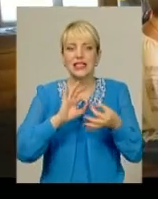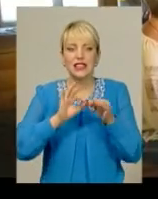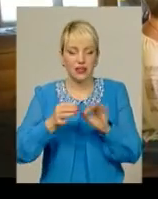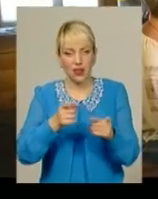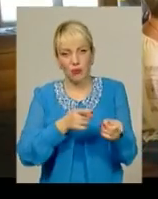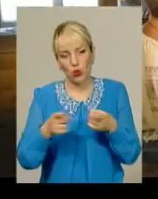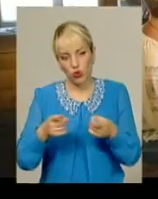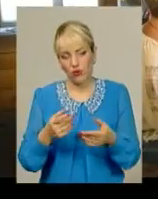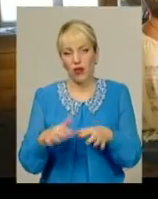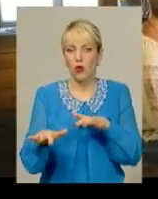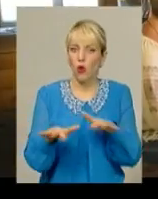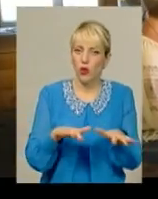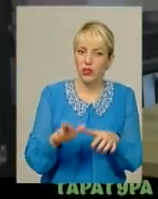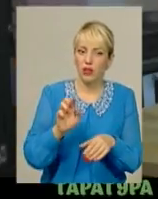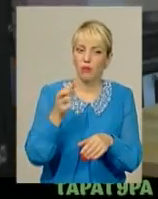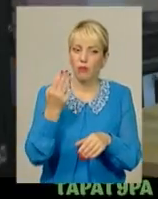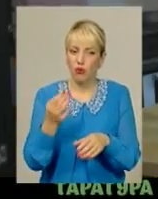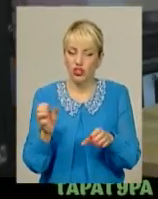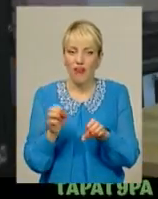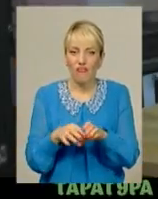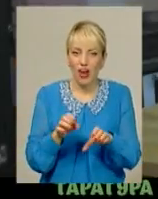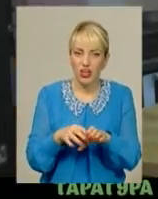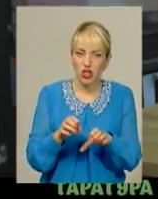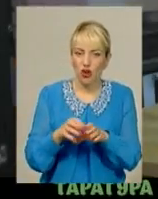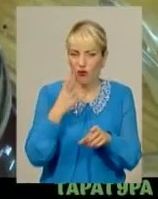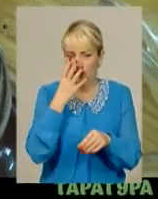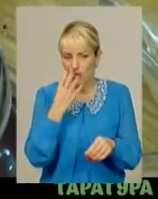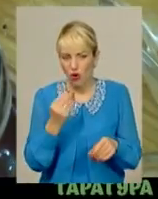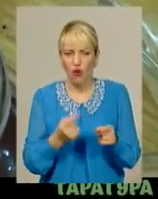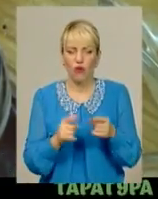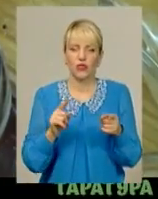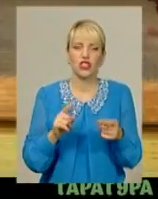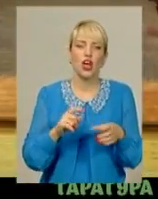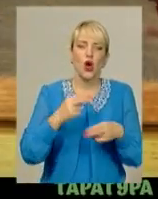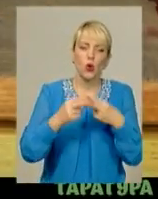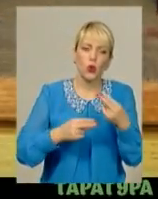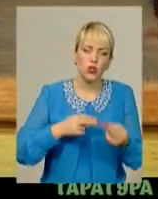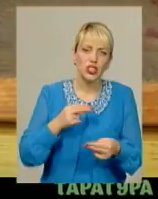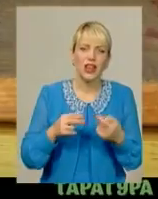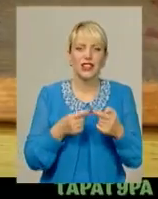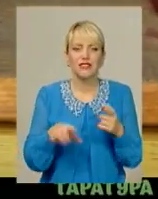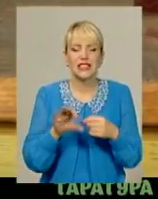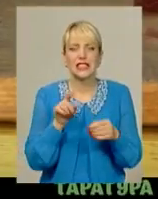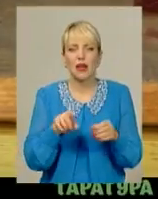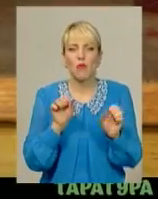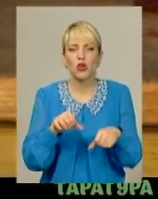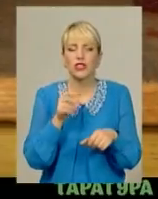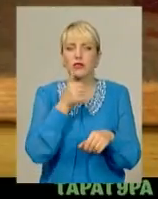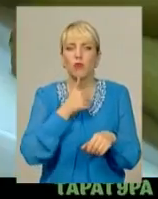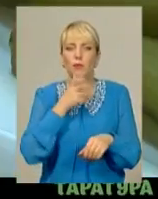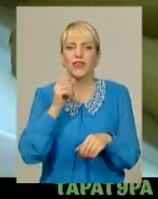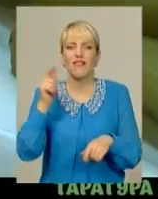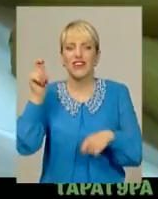смаком. Холодець, борщ, фаршировані овочі, м'ясні крученики і не тільки. Усі ці автентичні страви можна буде спробувати на